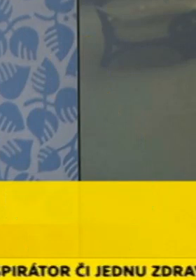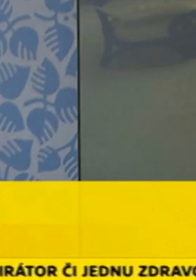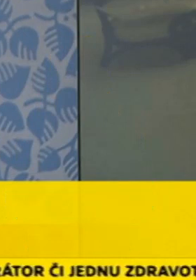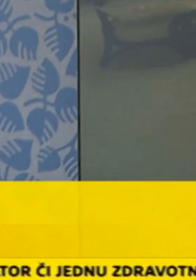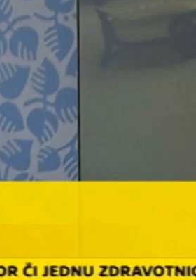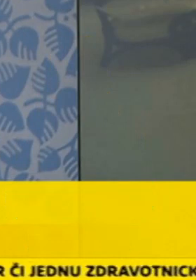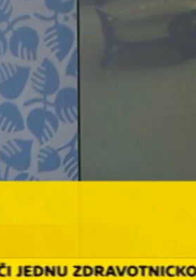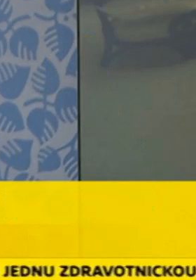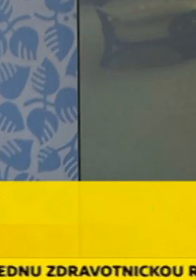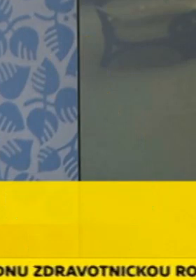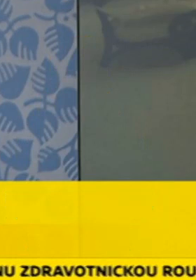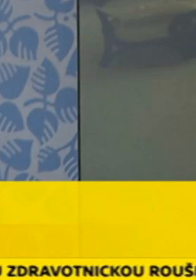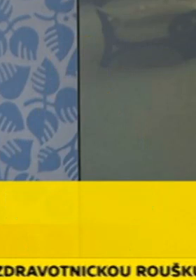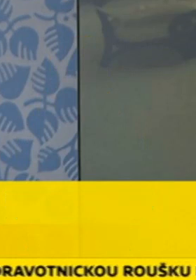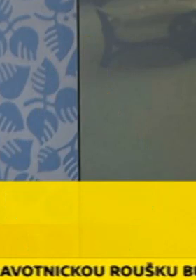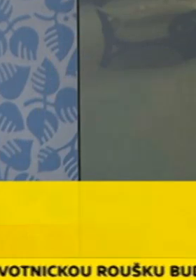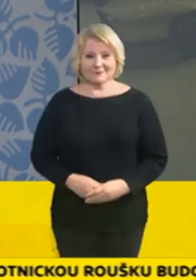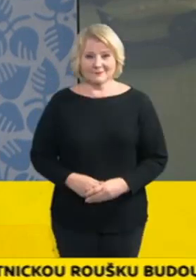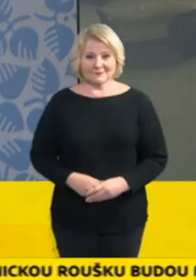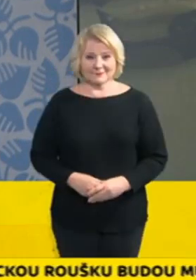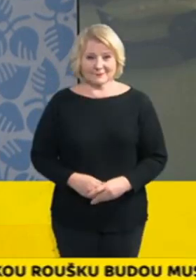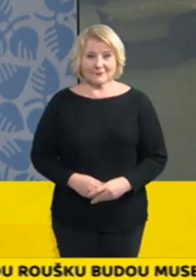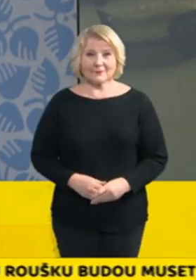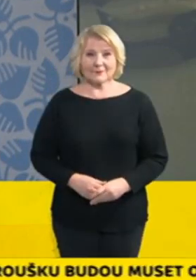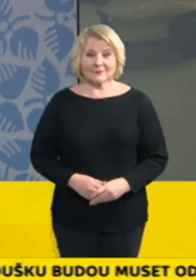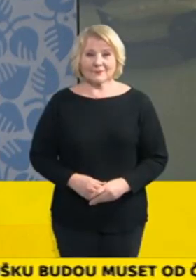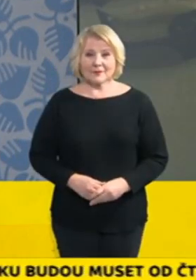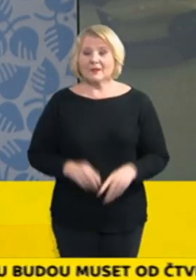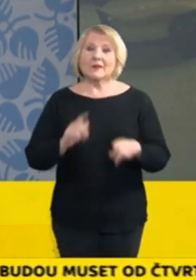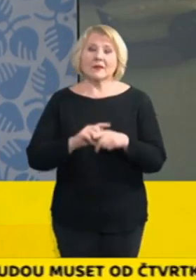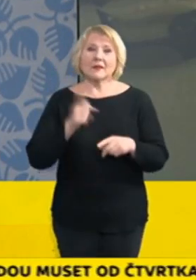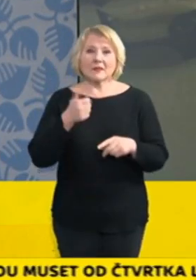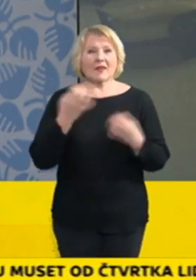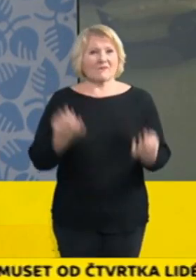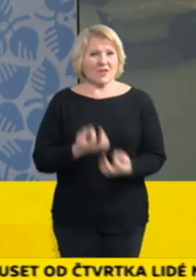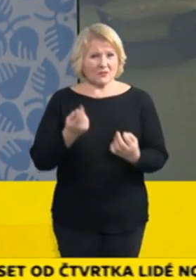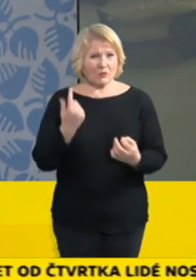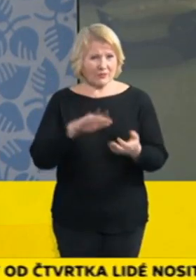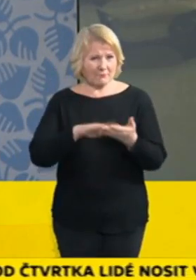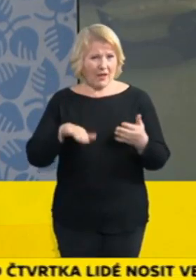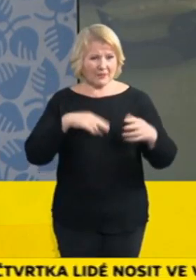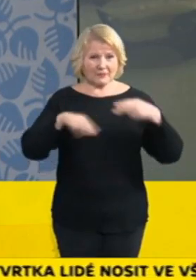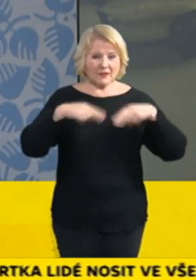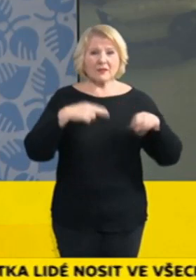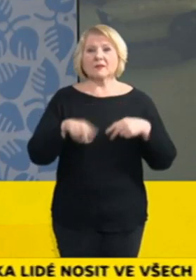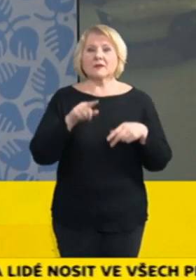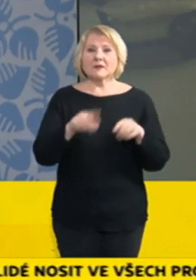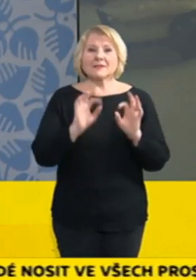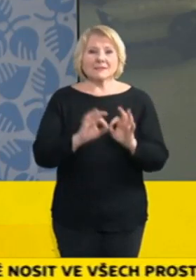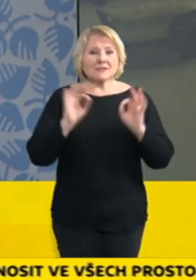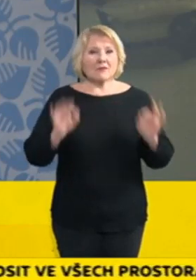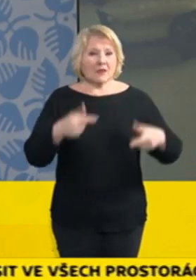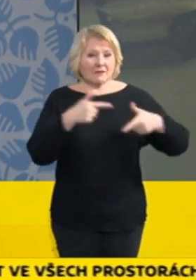nebo epidemii v České republice. jedním z těch odpád podiskutovaných je zavedení FFP2